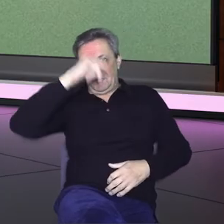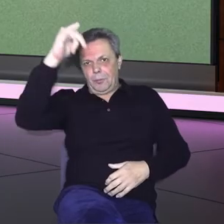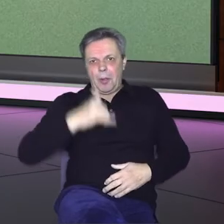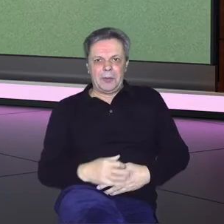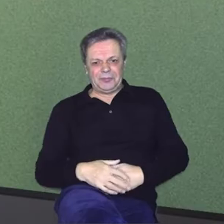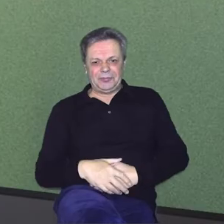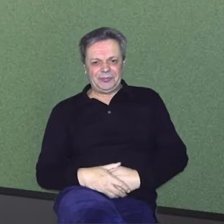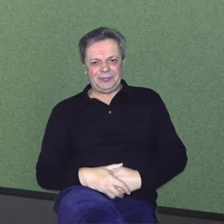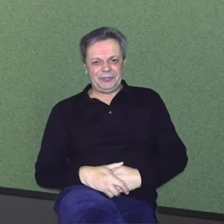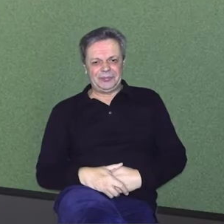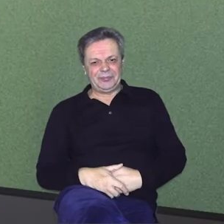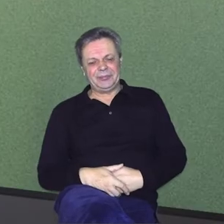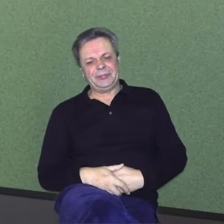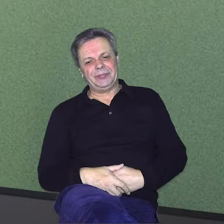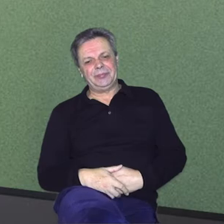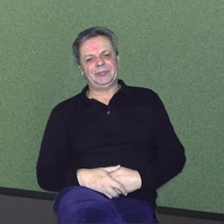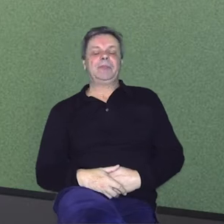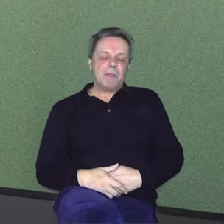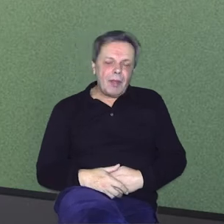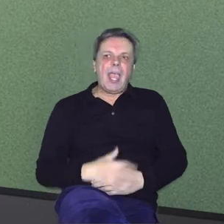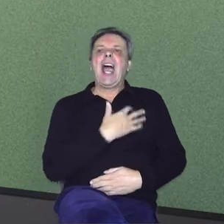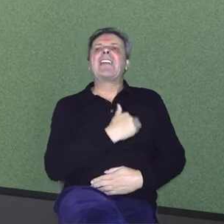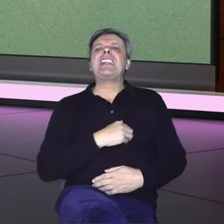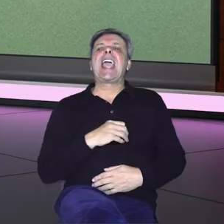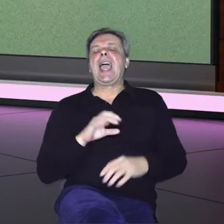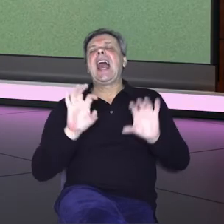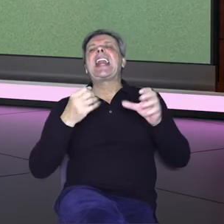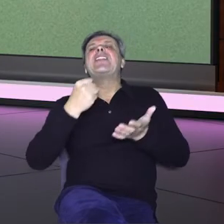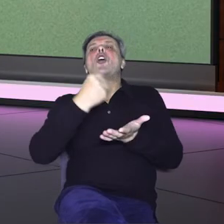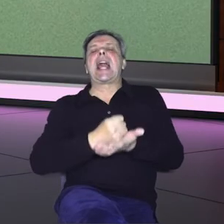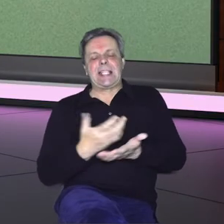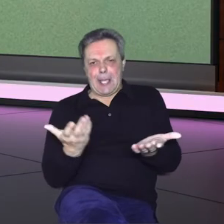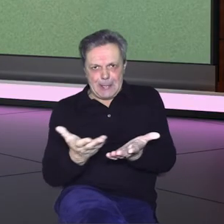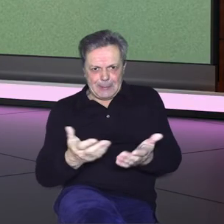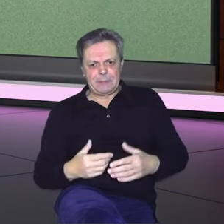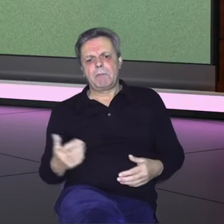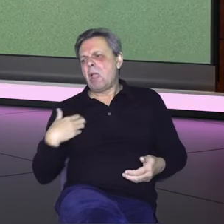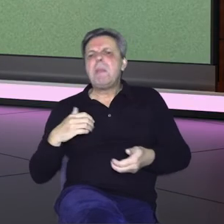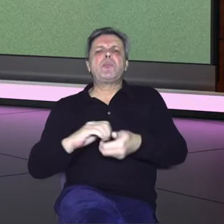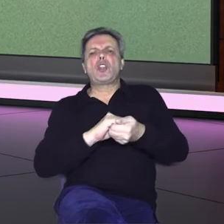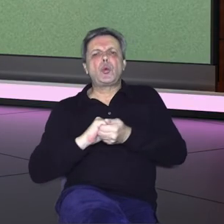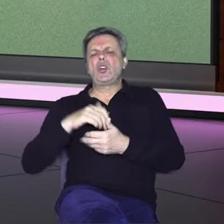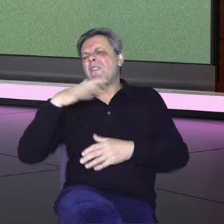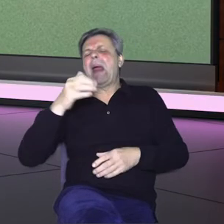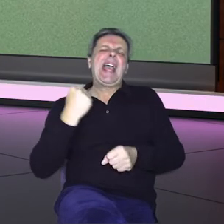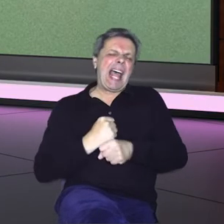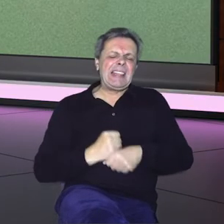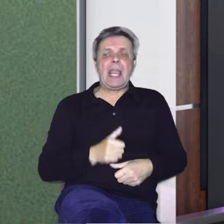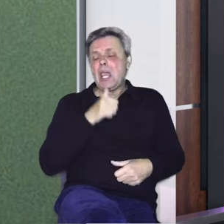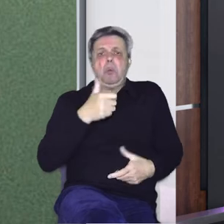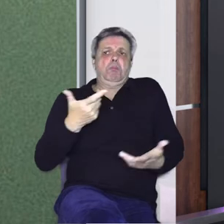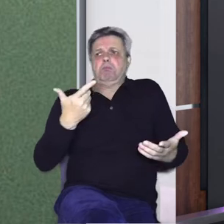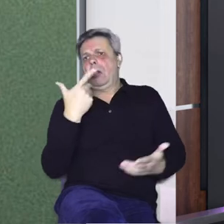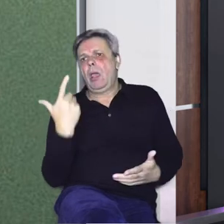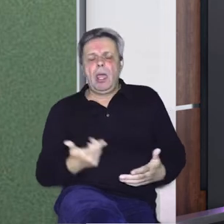da. Idemo mi na natrag na naše hrvatske radio stanice. Tako družili smo se mi van i radili u